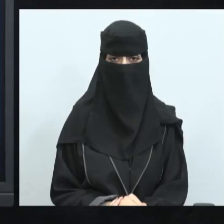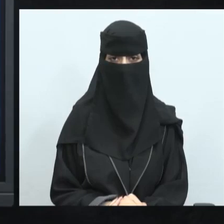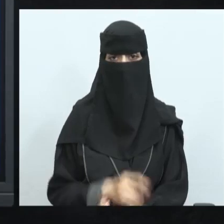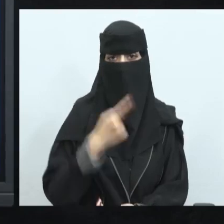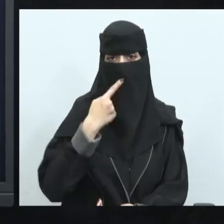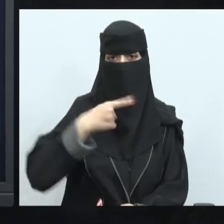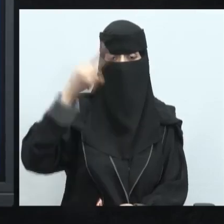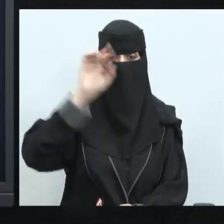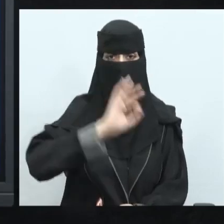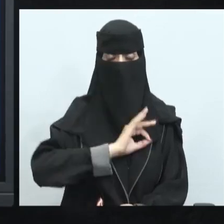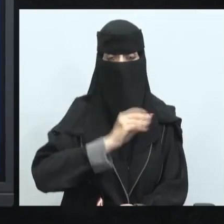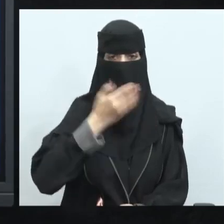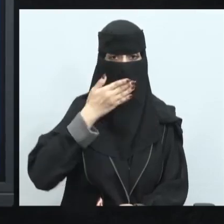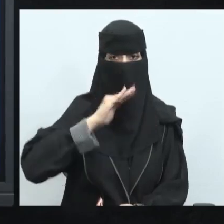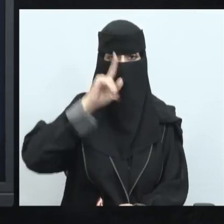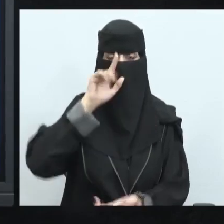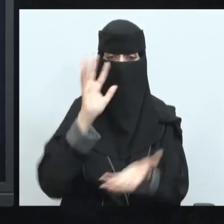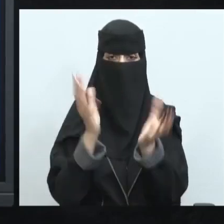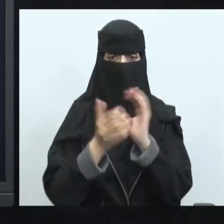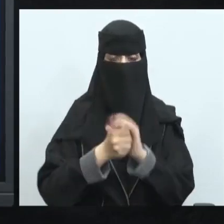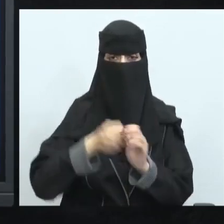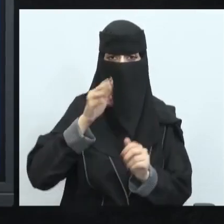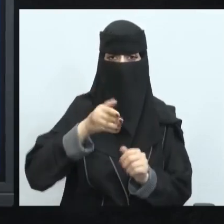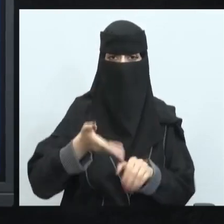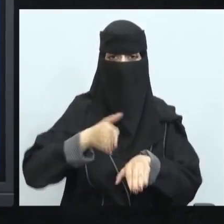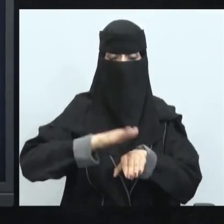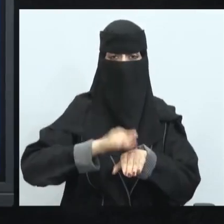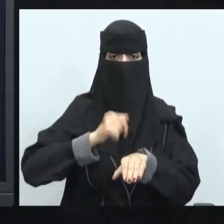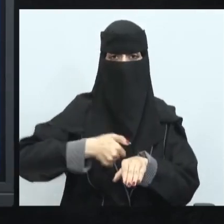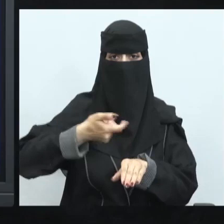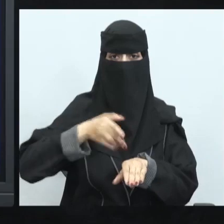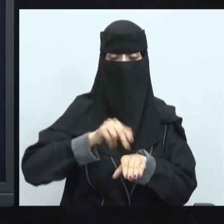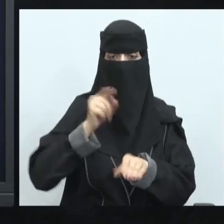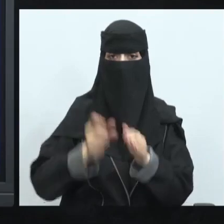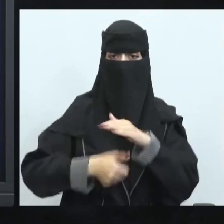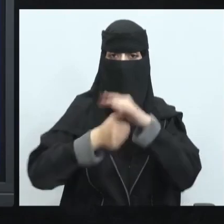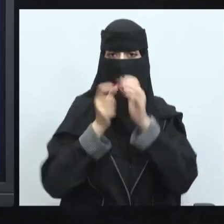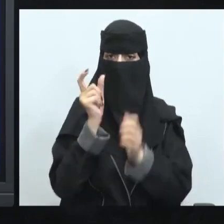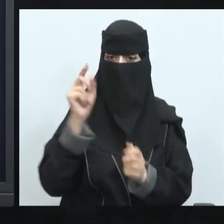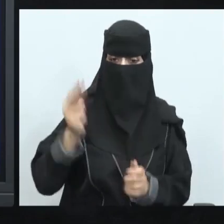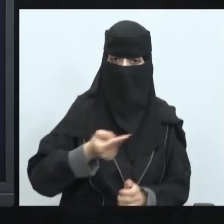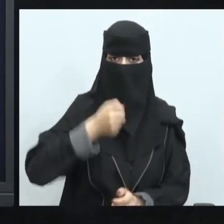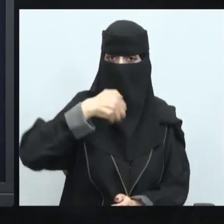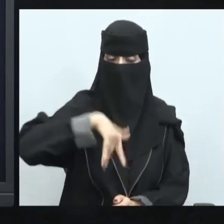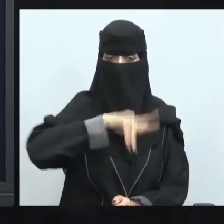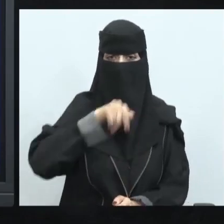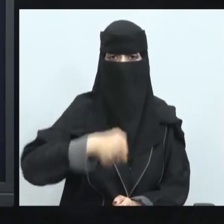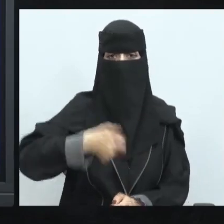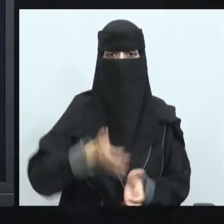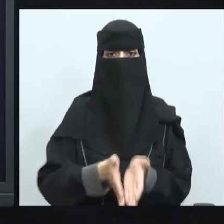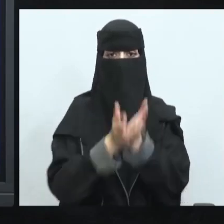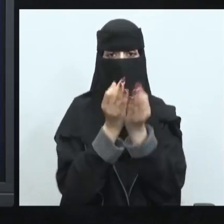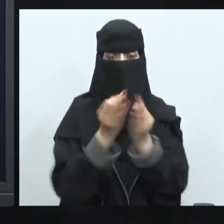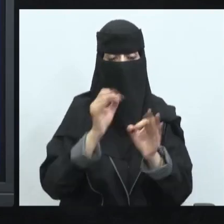بسم الله الرحمن الرحيم الحمد لله رب العالمين والصلاة والسلام على سيدنا ونبينا محمد عليه أفضل الصلاة